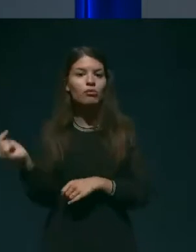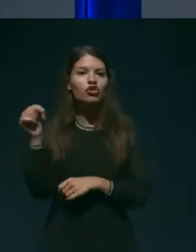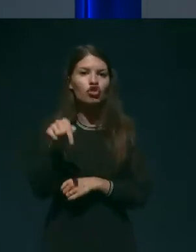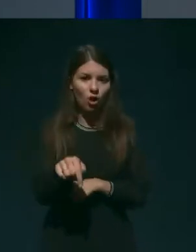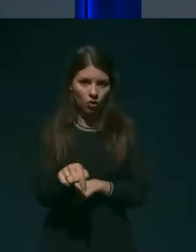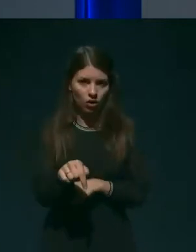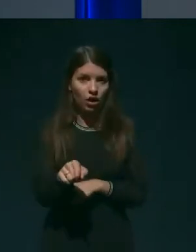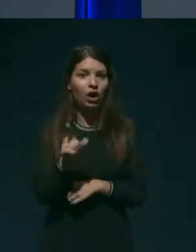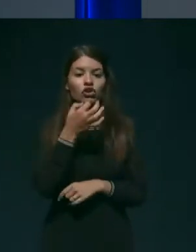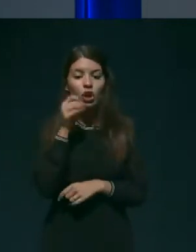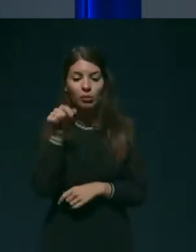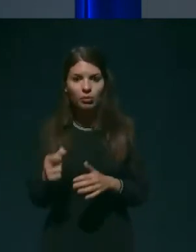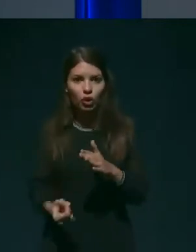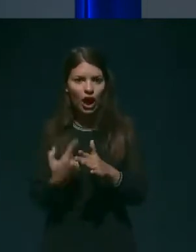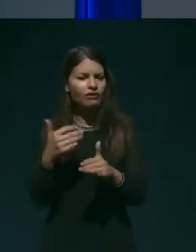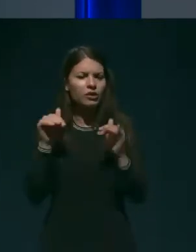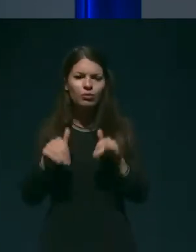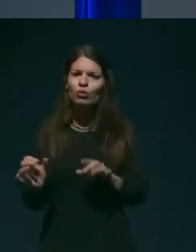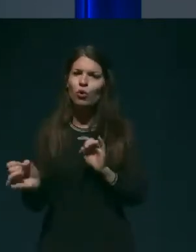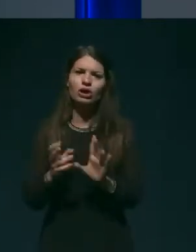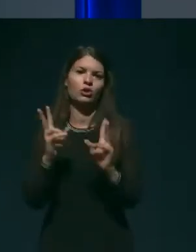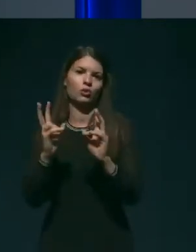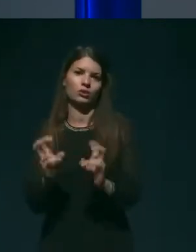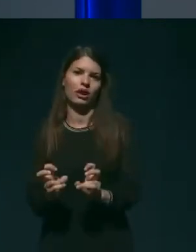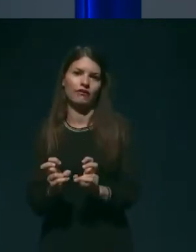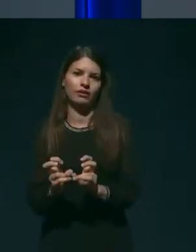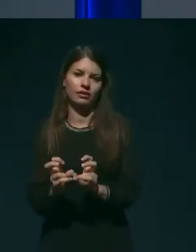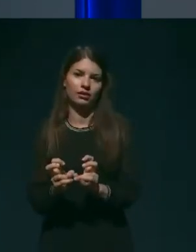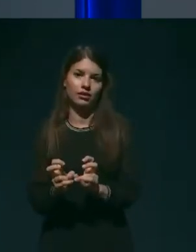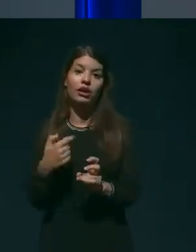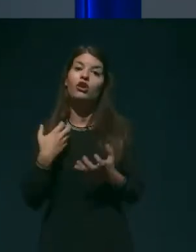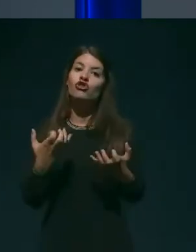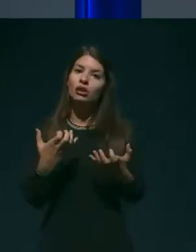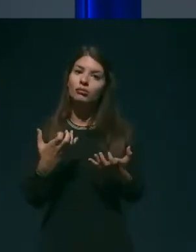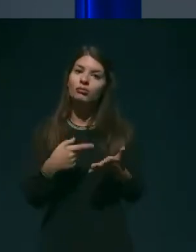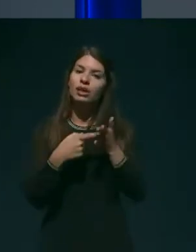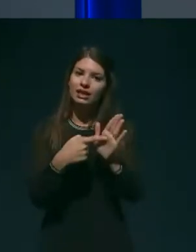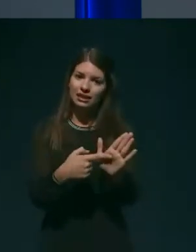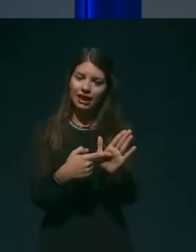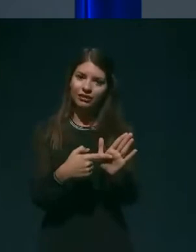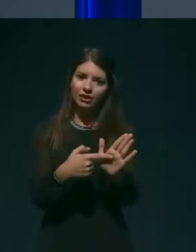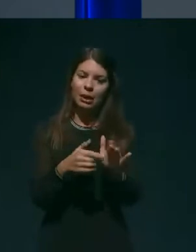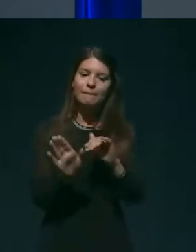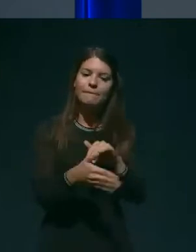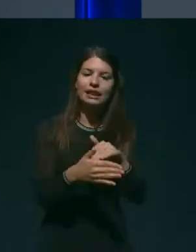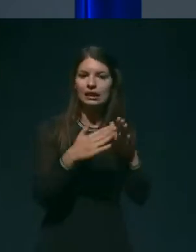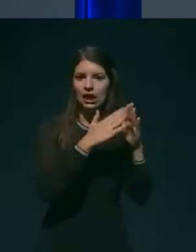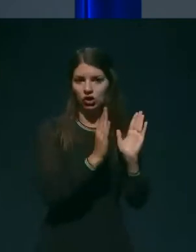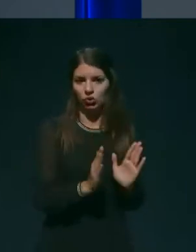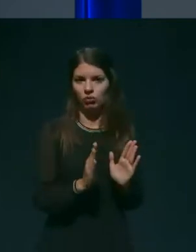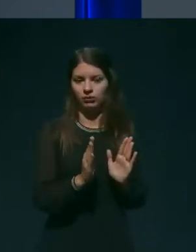v domu zaostaviti. In tukaj bi še enkrat pokazal dom Metlike in pa dom Naklo kot zelo uspešna primera.